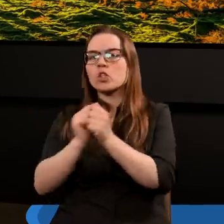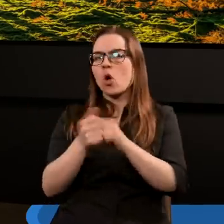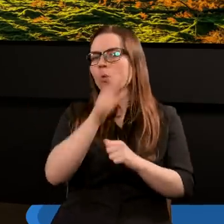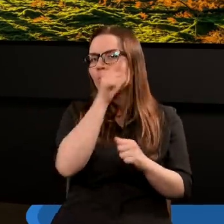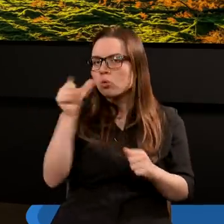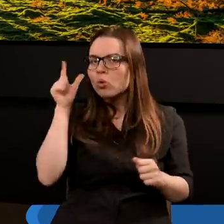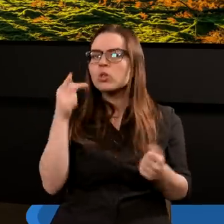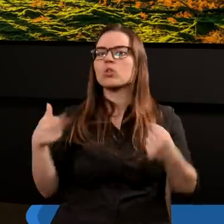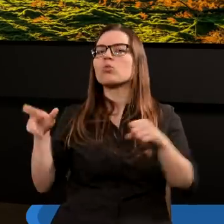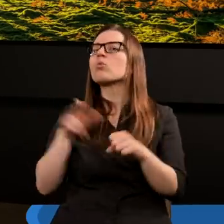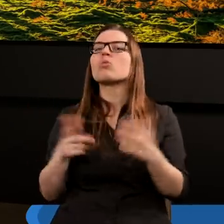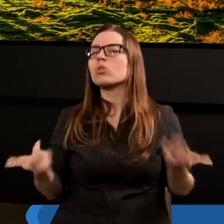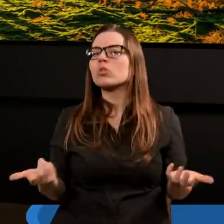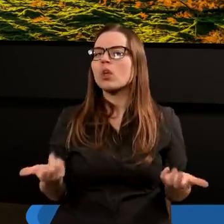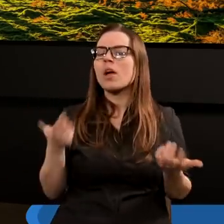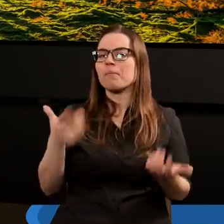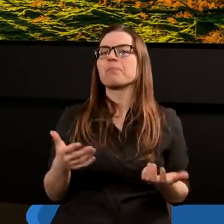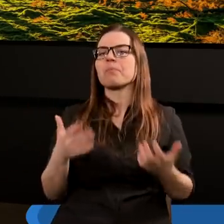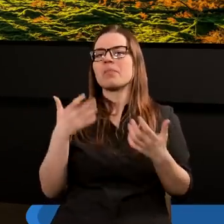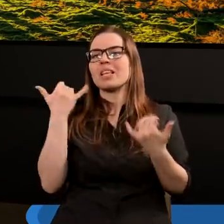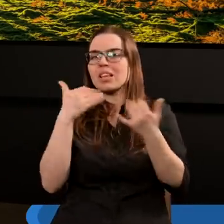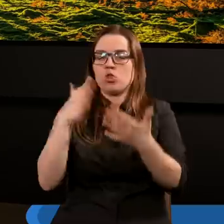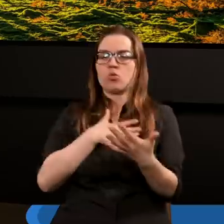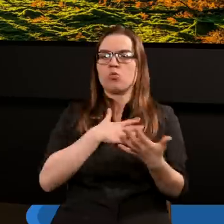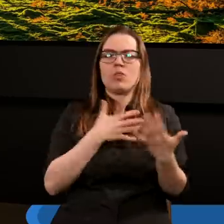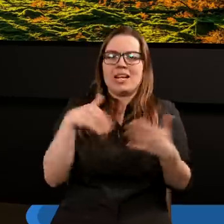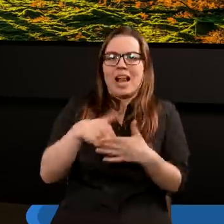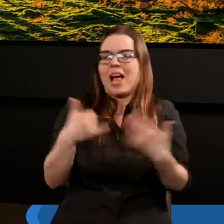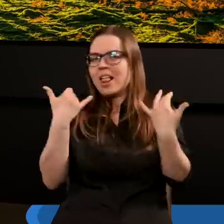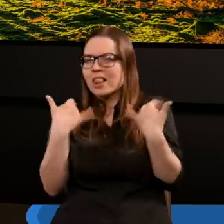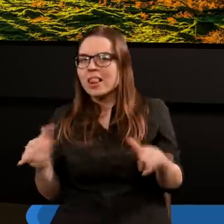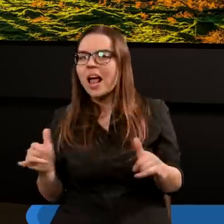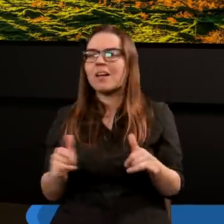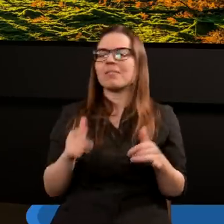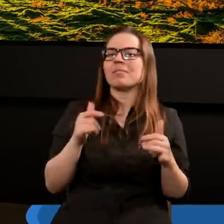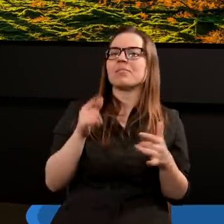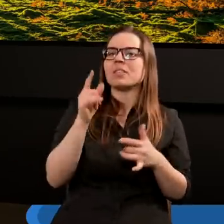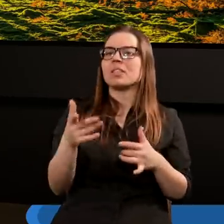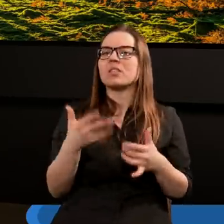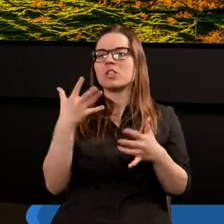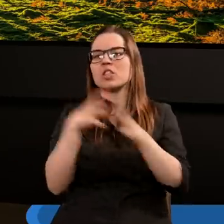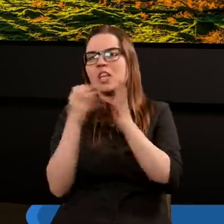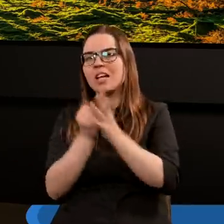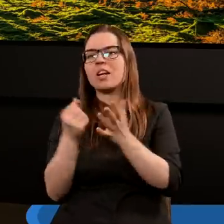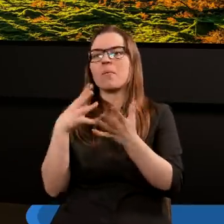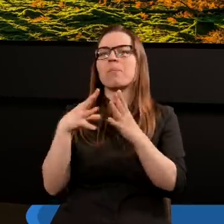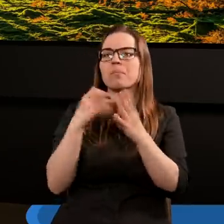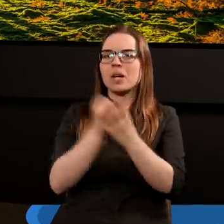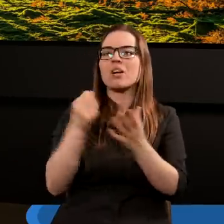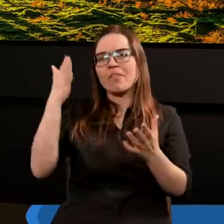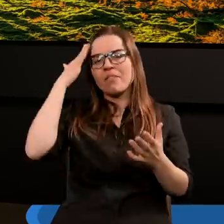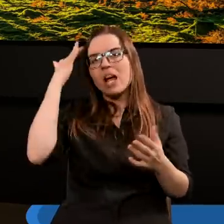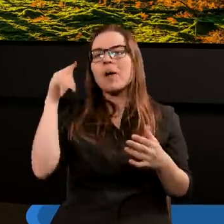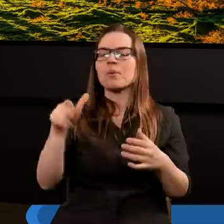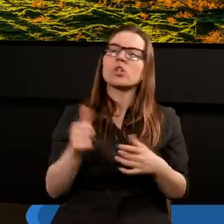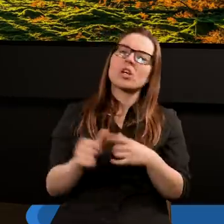ludzie, którzy zachowują się inaczej, święcą jakieś tam te dziesięć przykazań, które przecież wiemy, że to